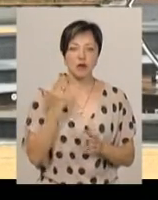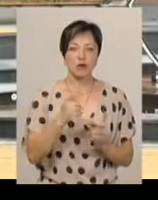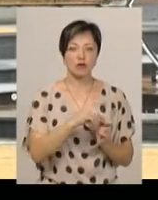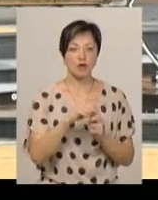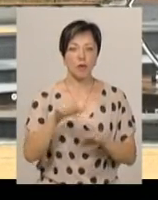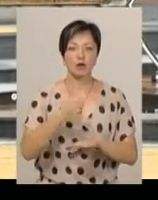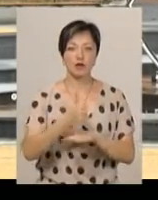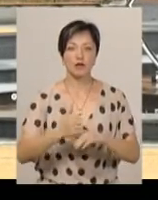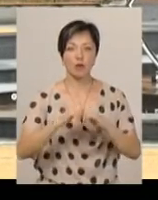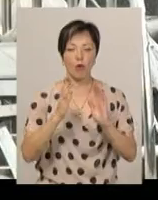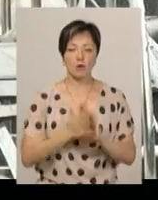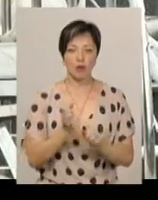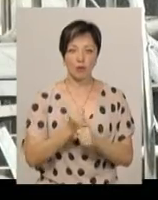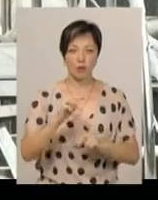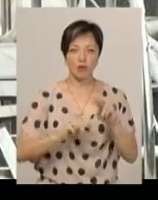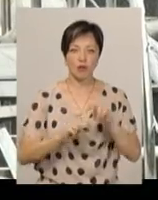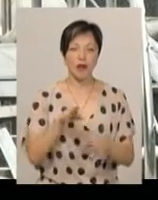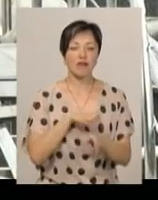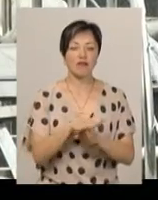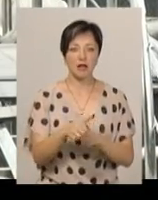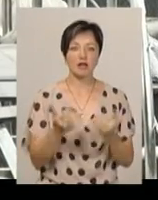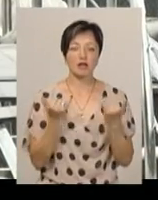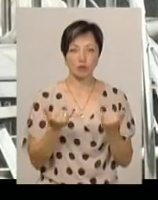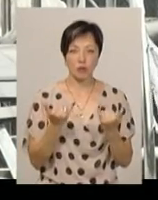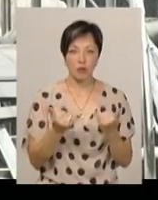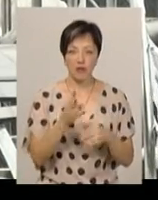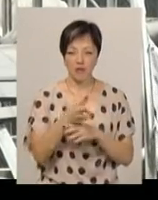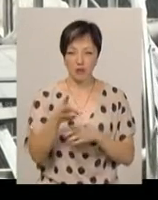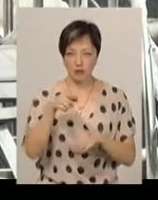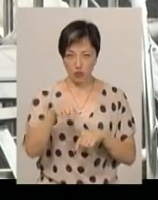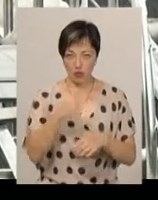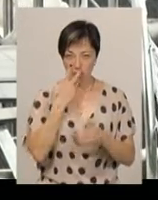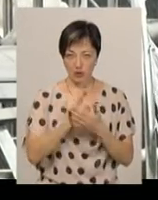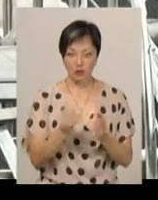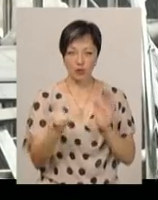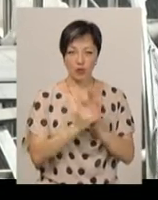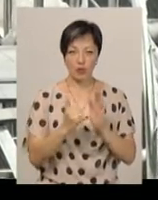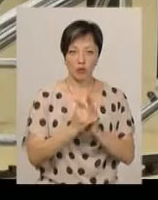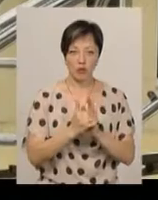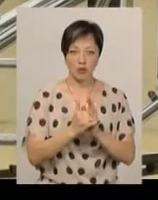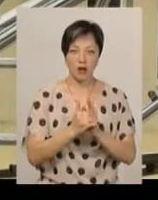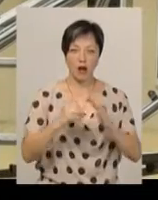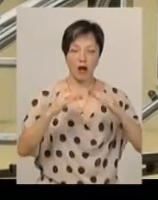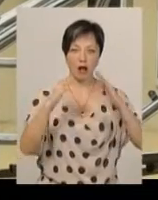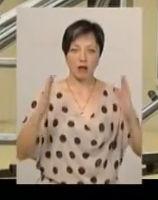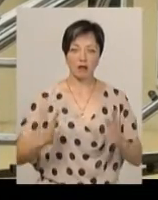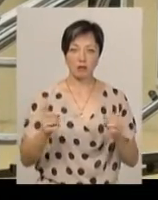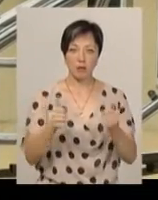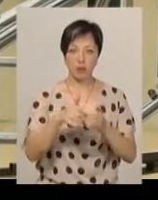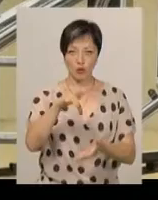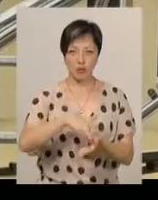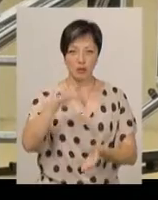словами, основний обсяг робіт будівельники виконали. На цьому відео ви бачите, як встановлюють альтанку. Вона знаходитиметься